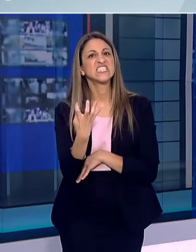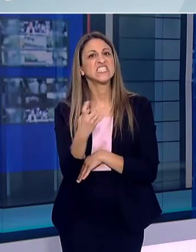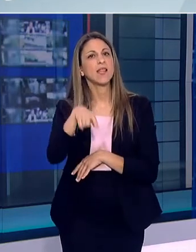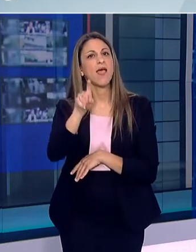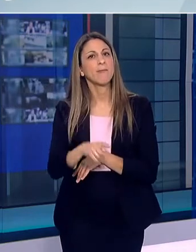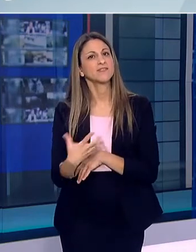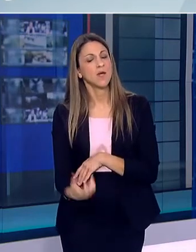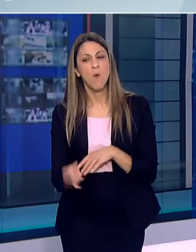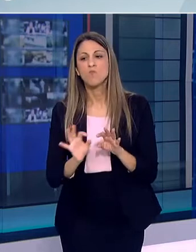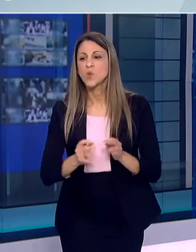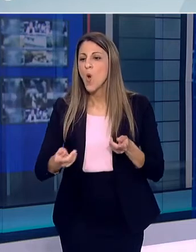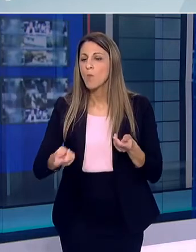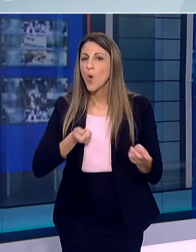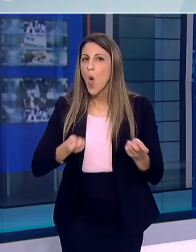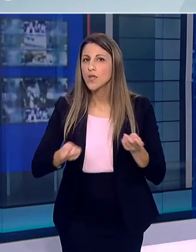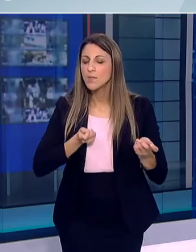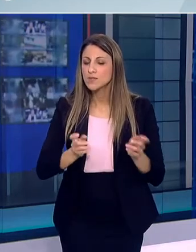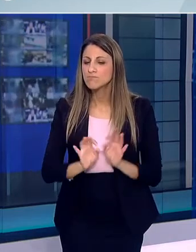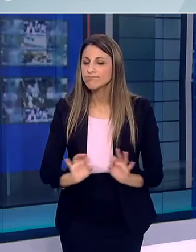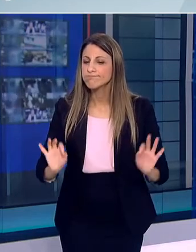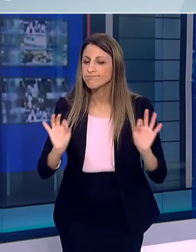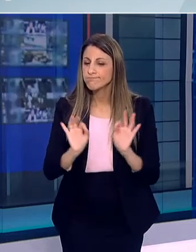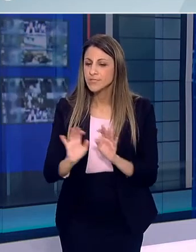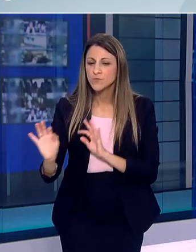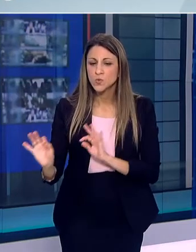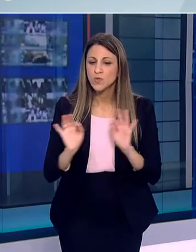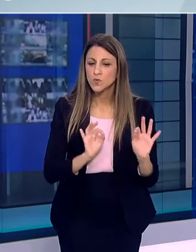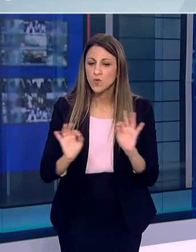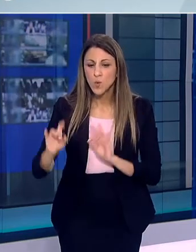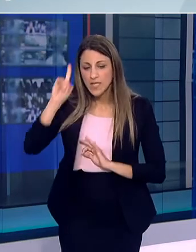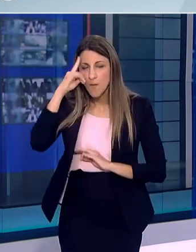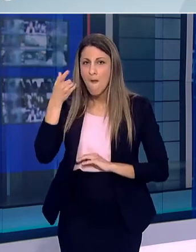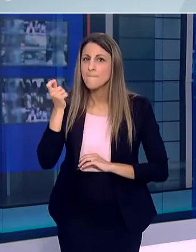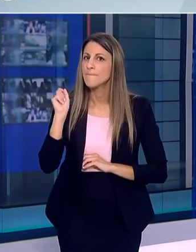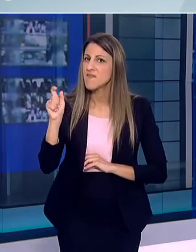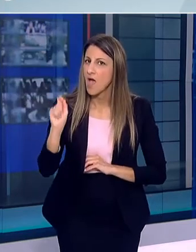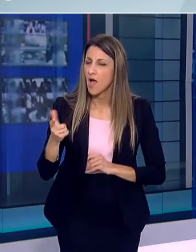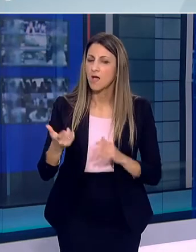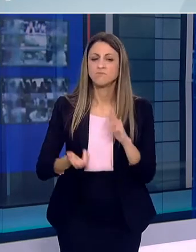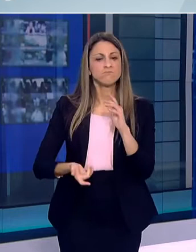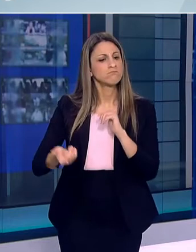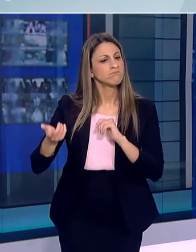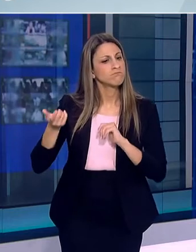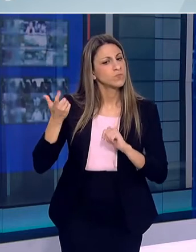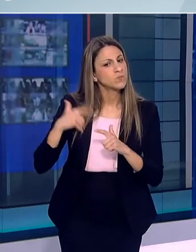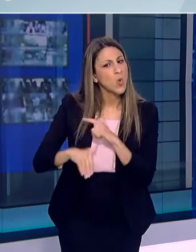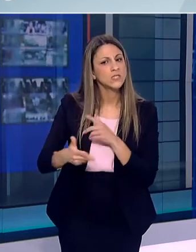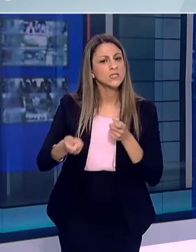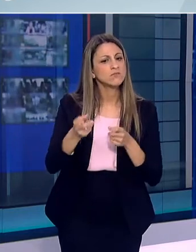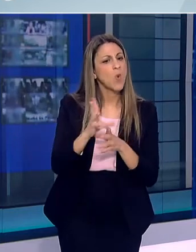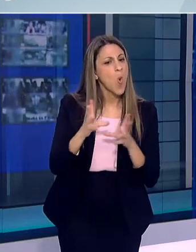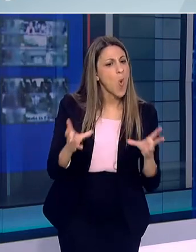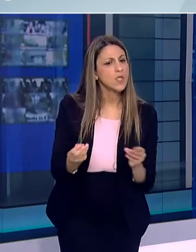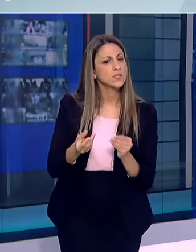προετοιμαστούμε με συγκεκριμένα δομικά, συμβατικά, ψηφιακά εργαλεία και με την ίδια ευθύνη που εξασφαλίσαμε διαδικασίες